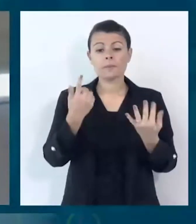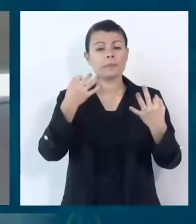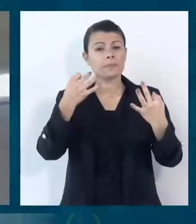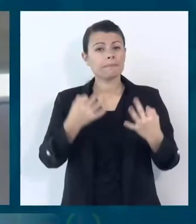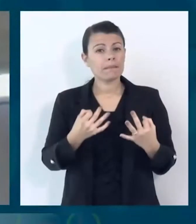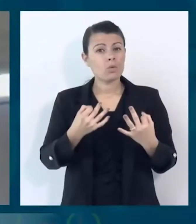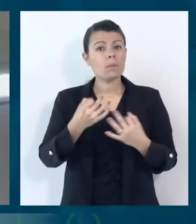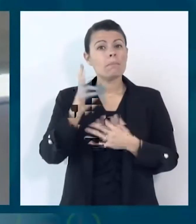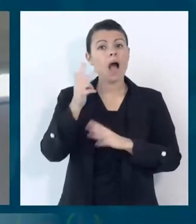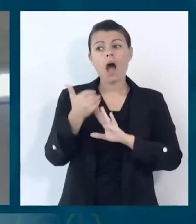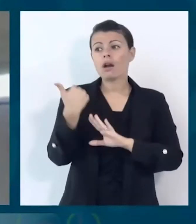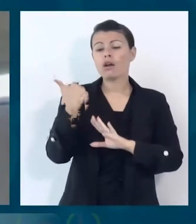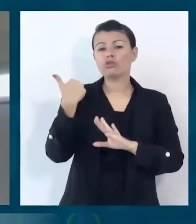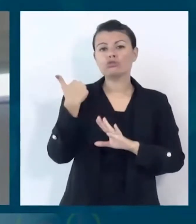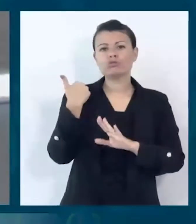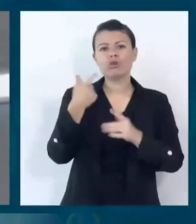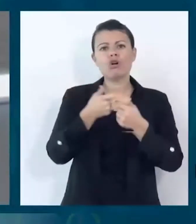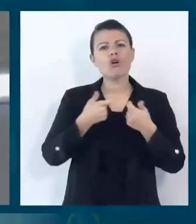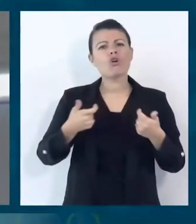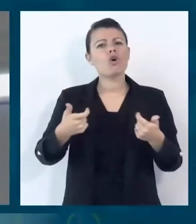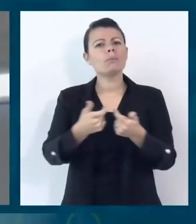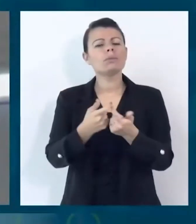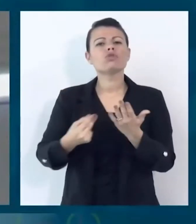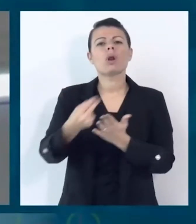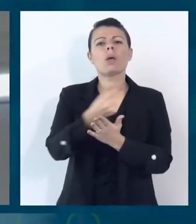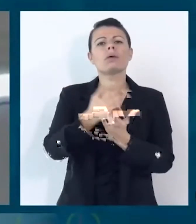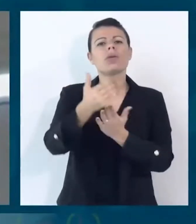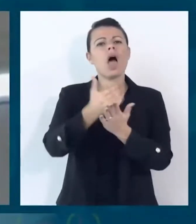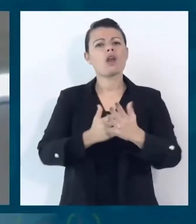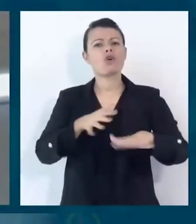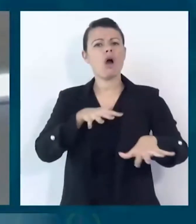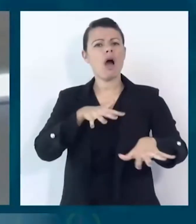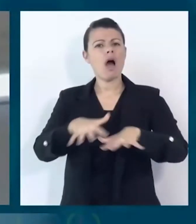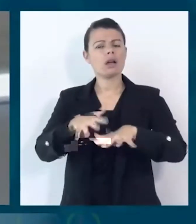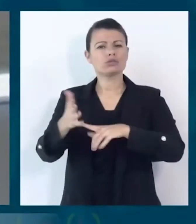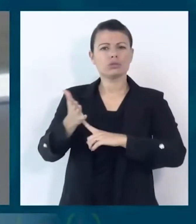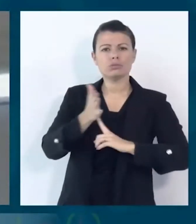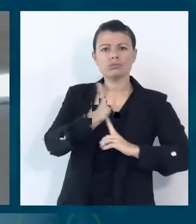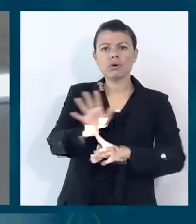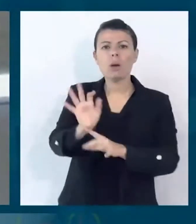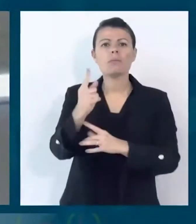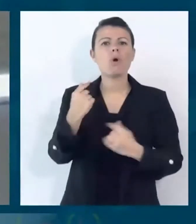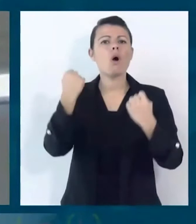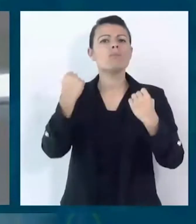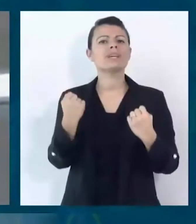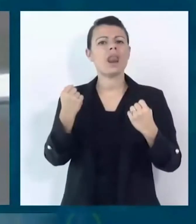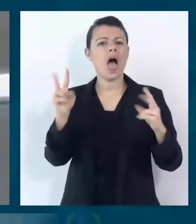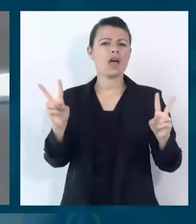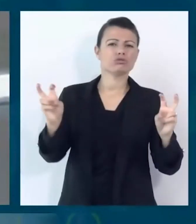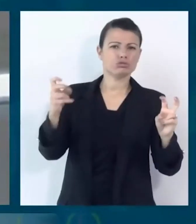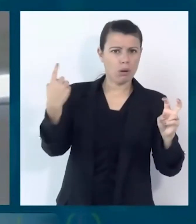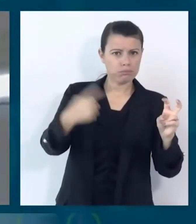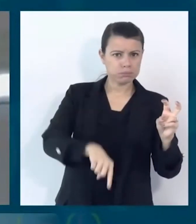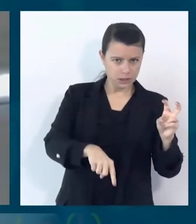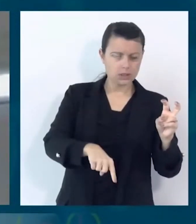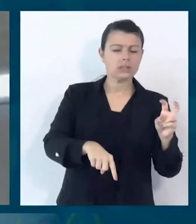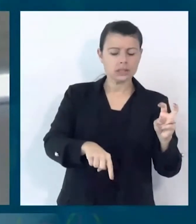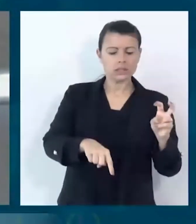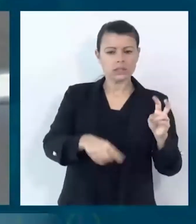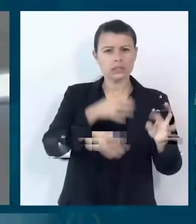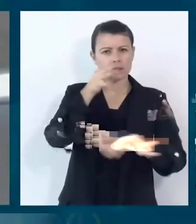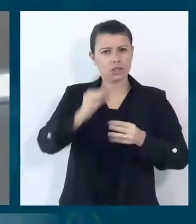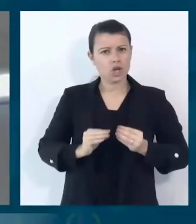ha presentato il piano d'azione per l'attuazione del pilastro che mira a trasformare i